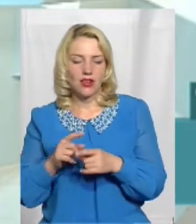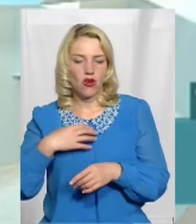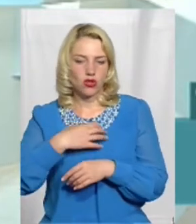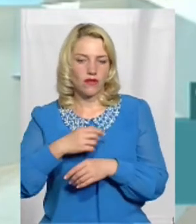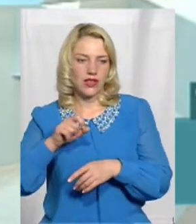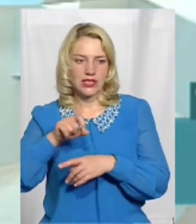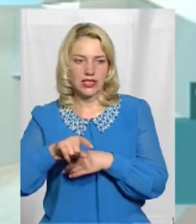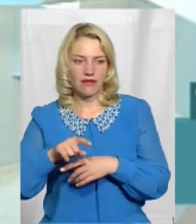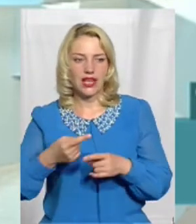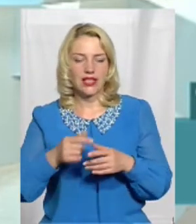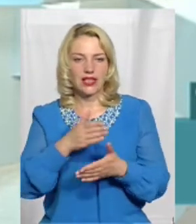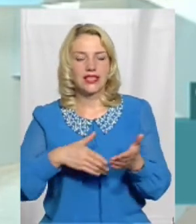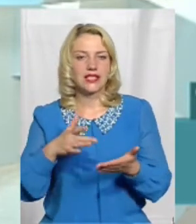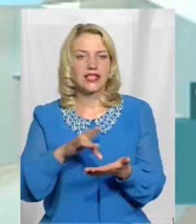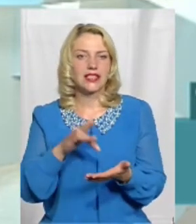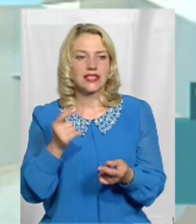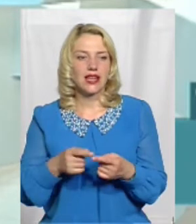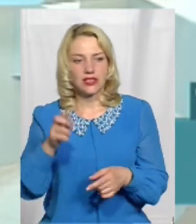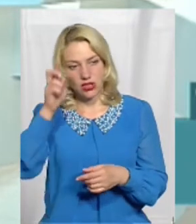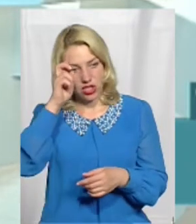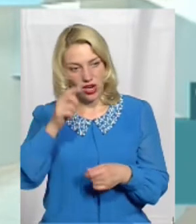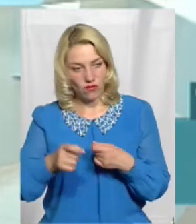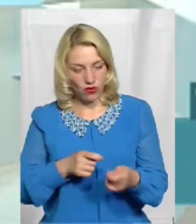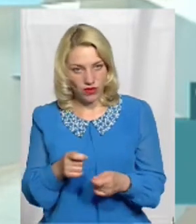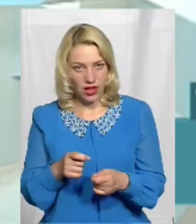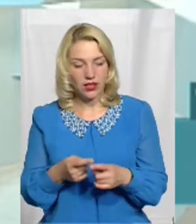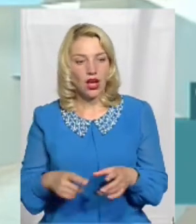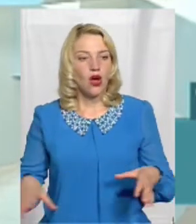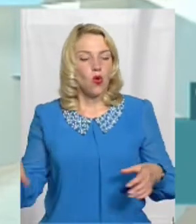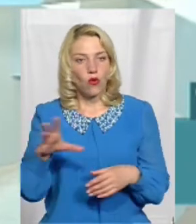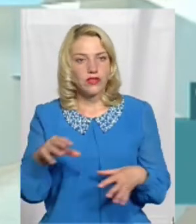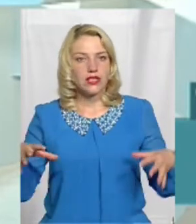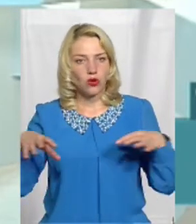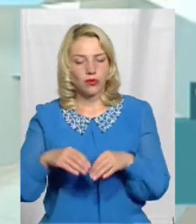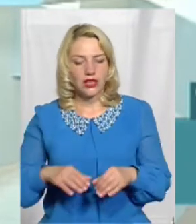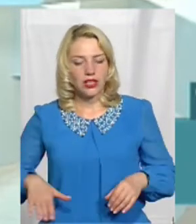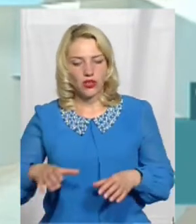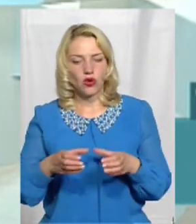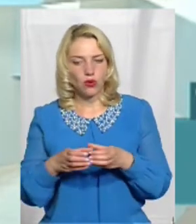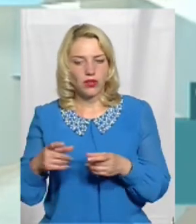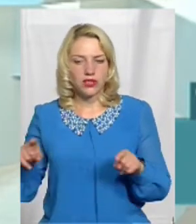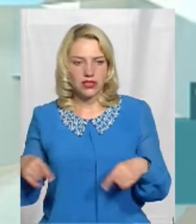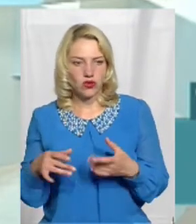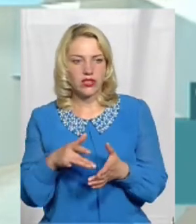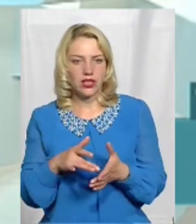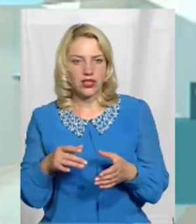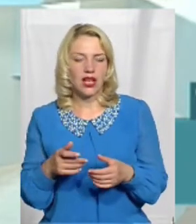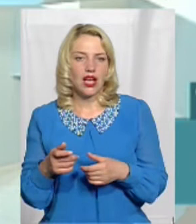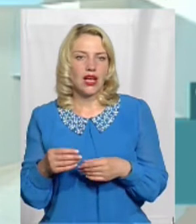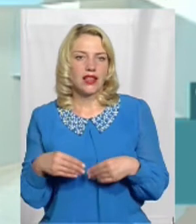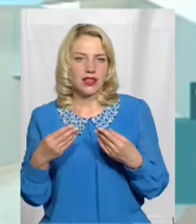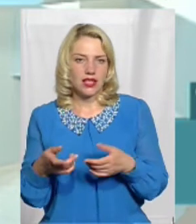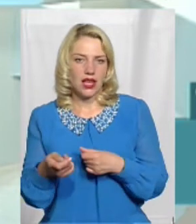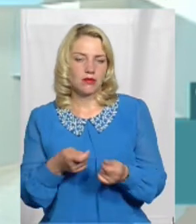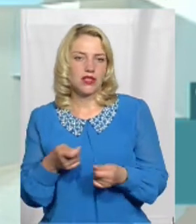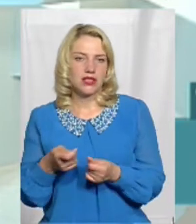завдання децентралізації державної влади У всіх об'єднаних громадах створені центри надання адміністративних послуг